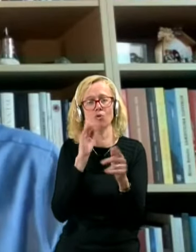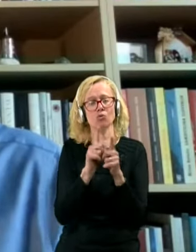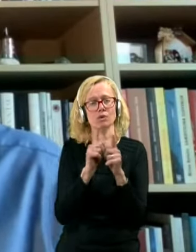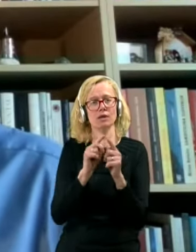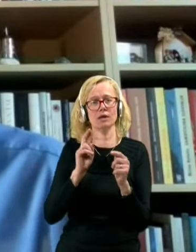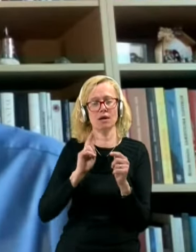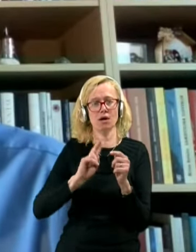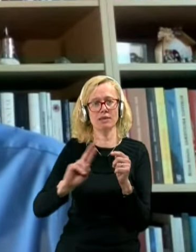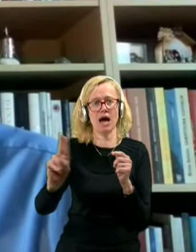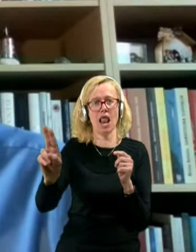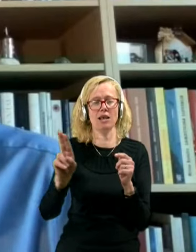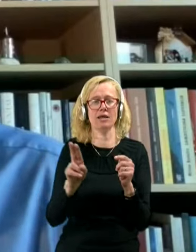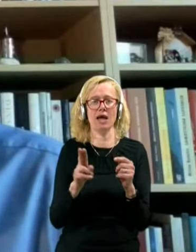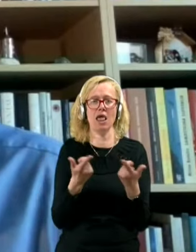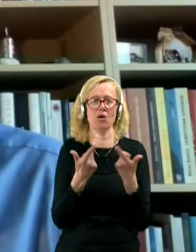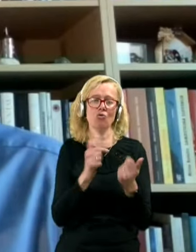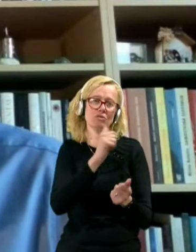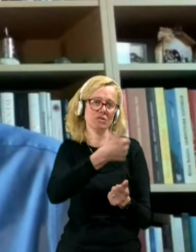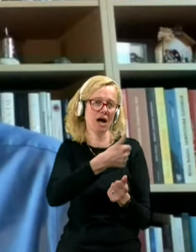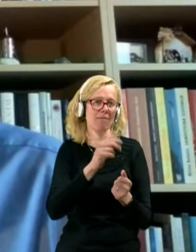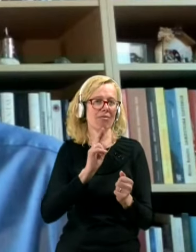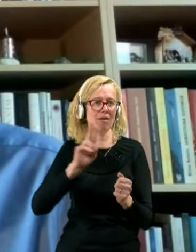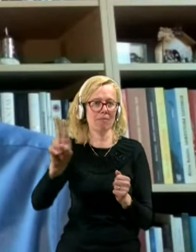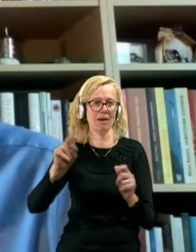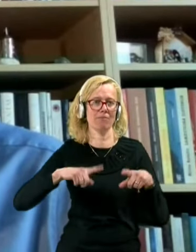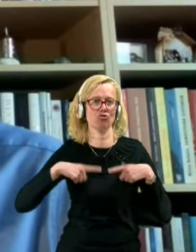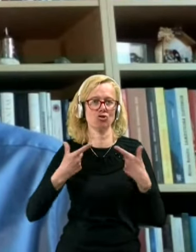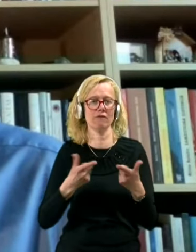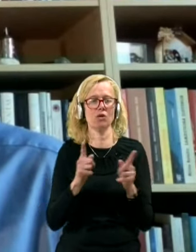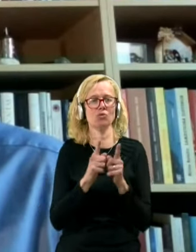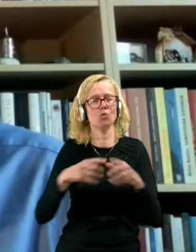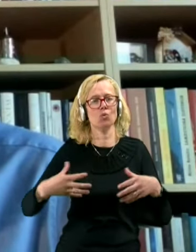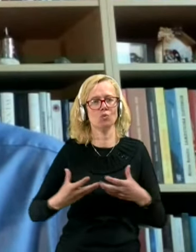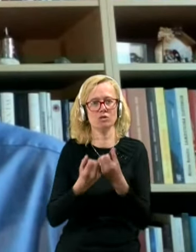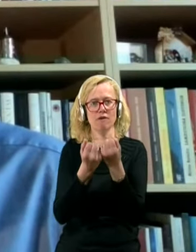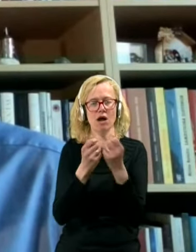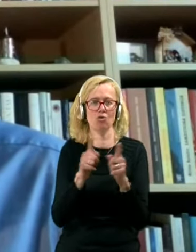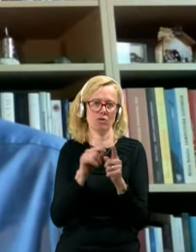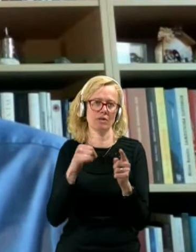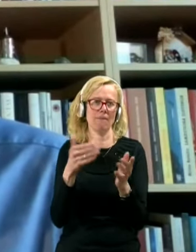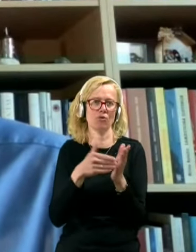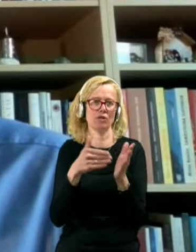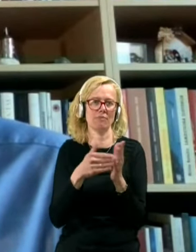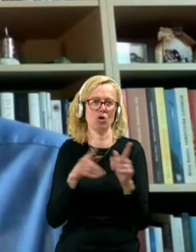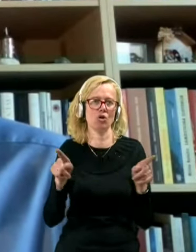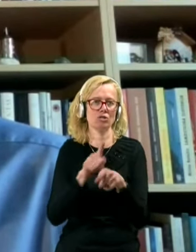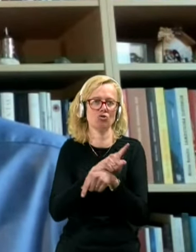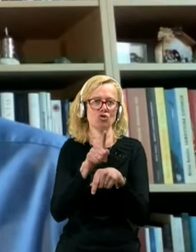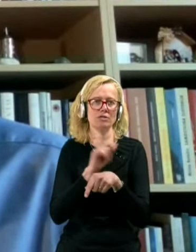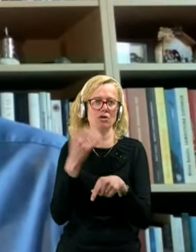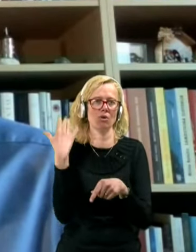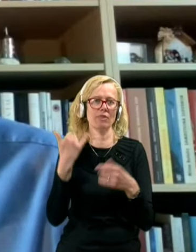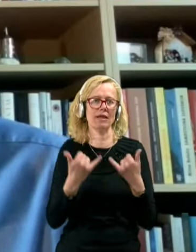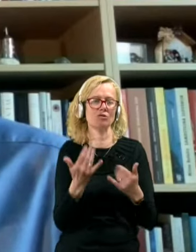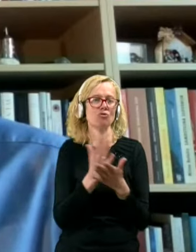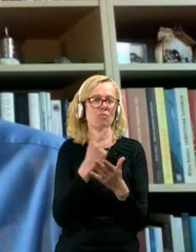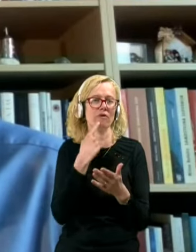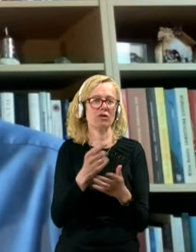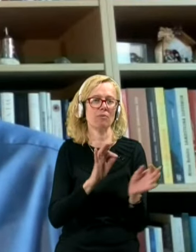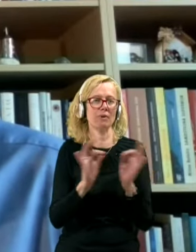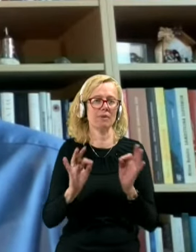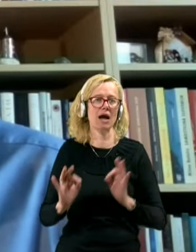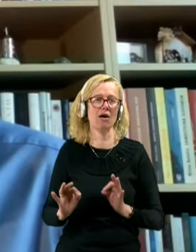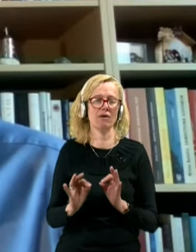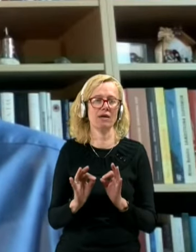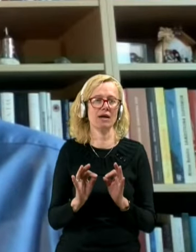lahko pač se sama naprej preživela in tudi ustvarjala tako, kot je potrebno. Vkrati pa je bilo že dan spovedano, da se pripravila